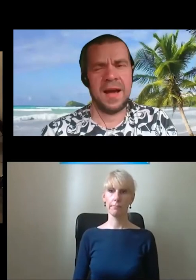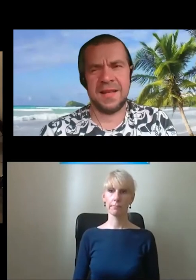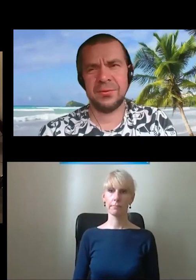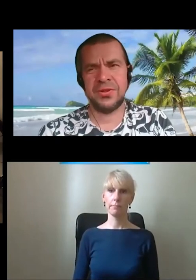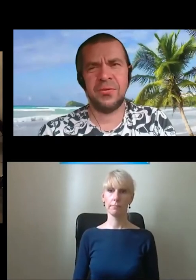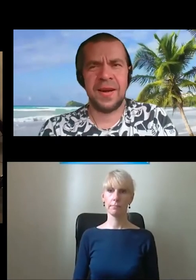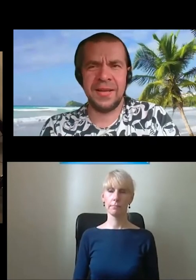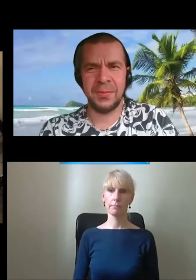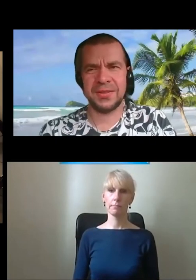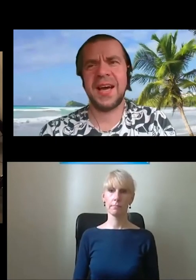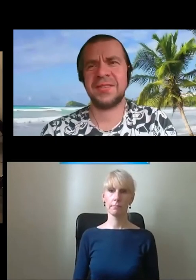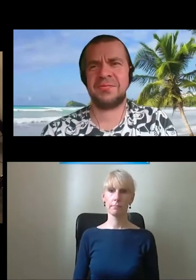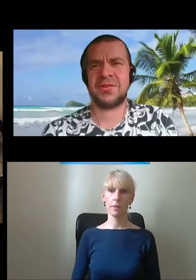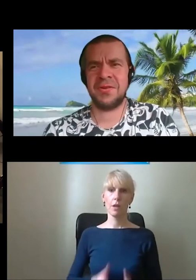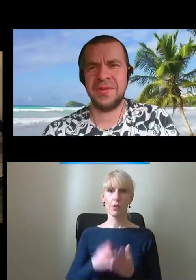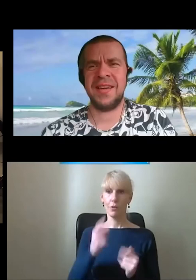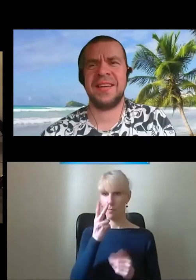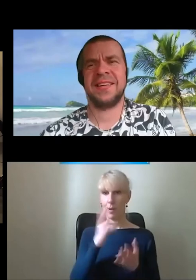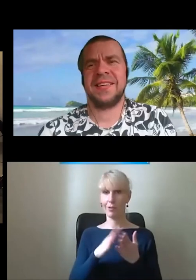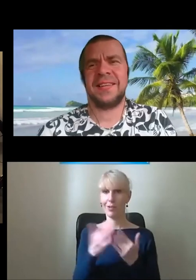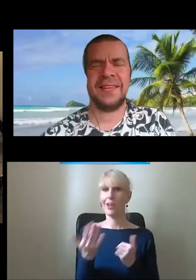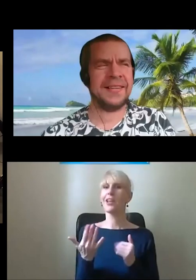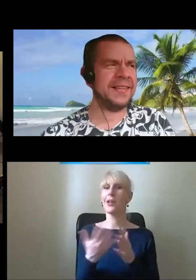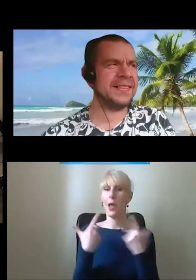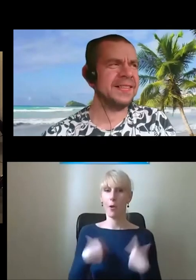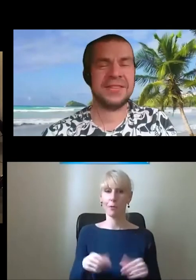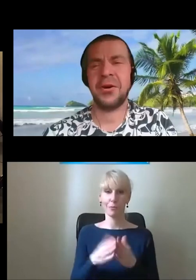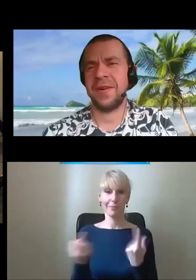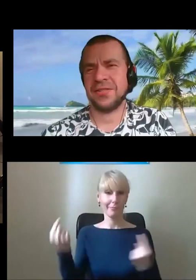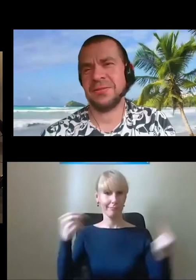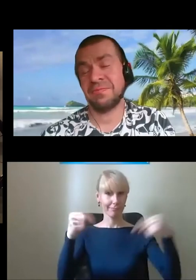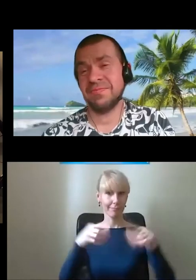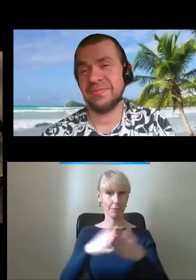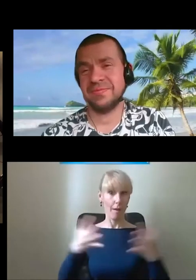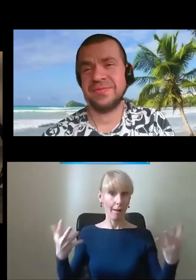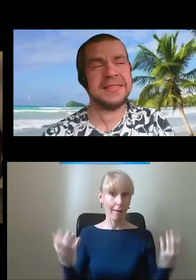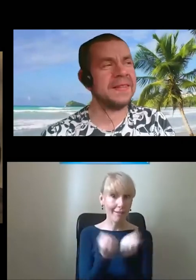Ale zwróćcie uwagę, ilu bodygardów przyszło mnie ratować.